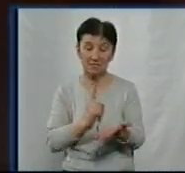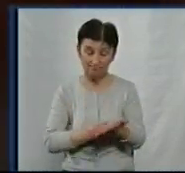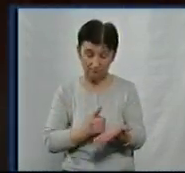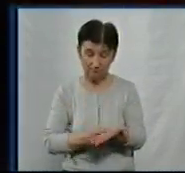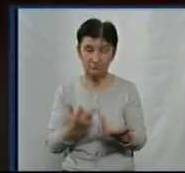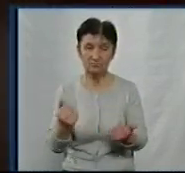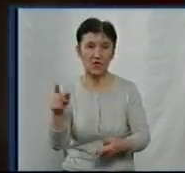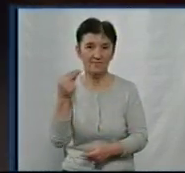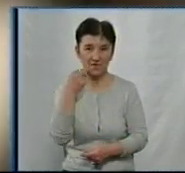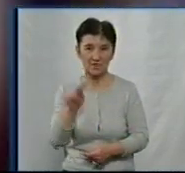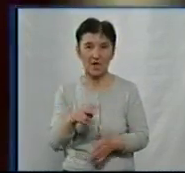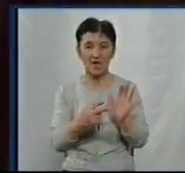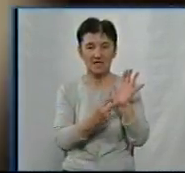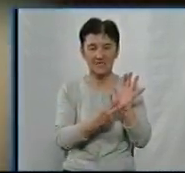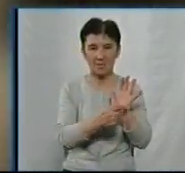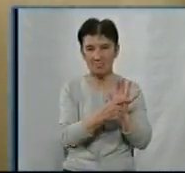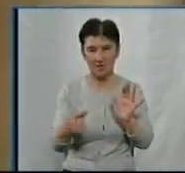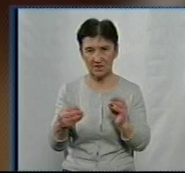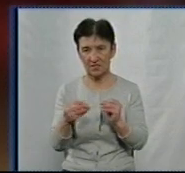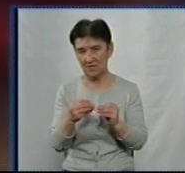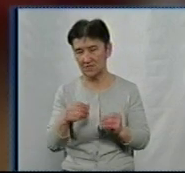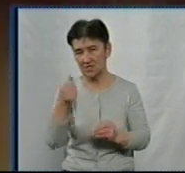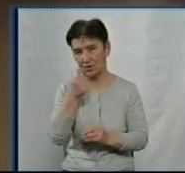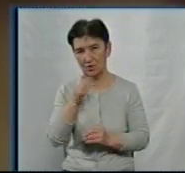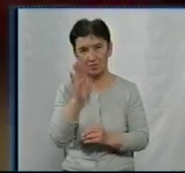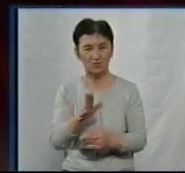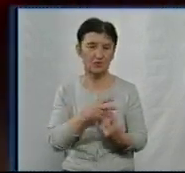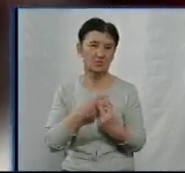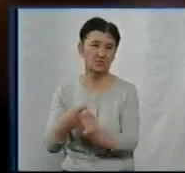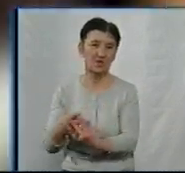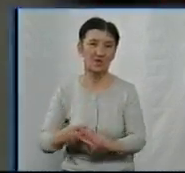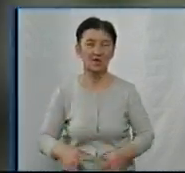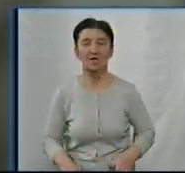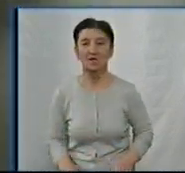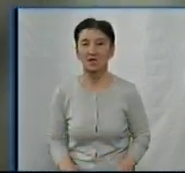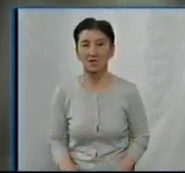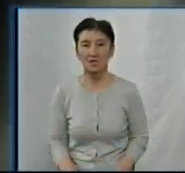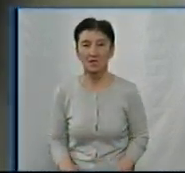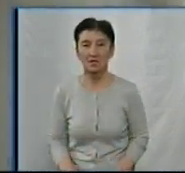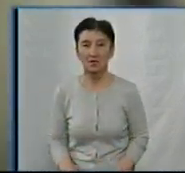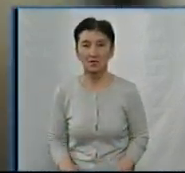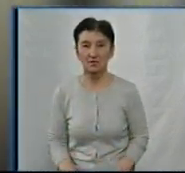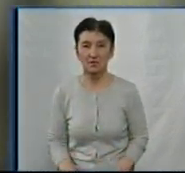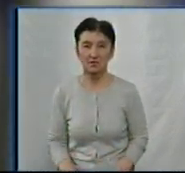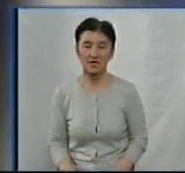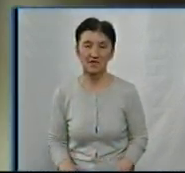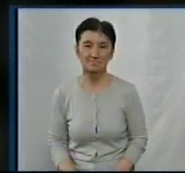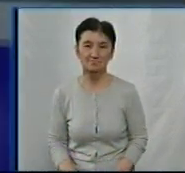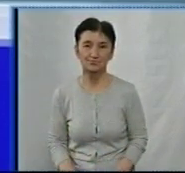позвалення волі на строк від 7 до 10 років. Антоніна Крейтор, Володимир Степанов, Ігор Чорний. Новини на Суспільному.